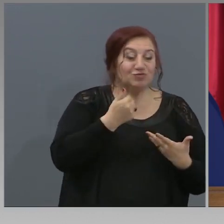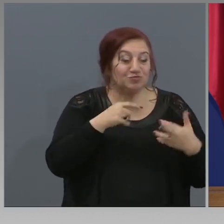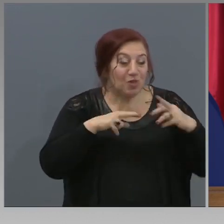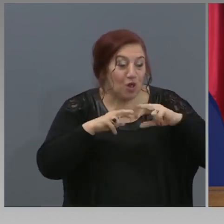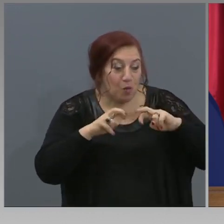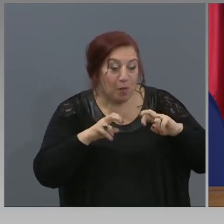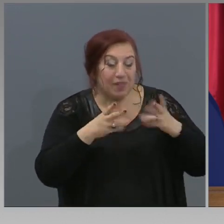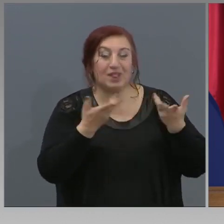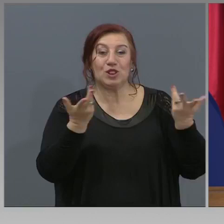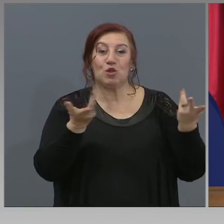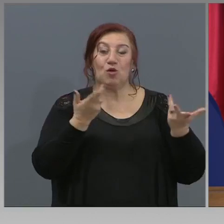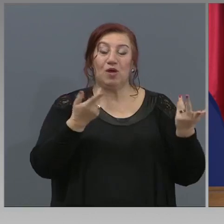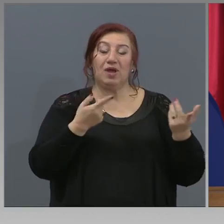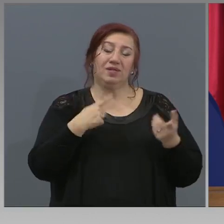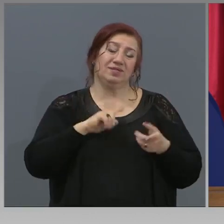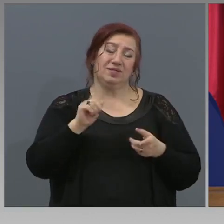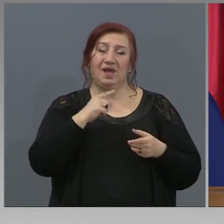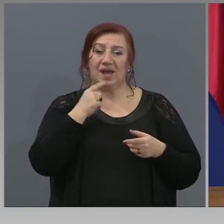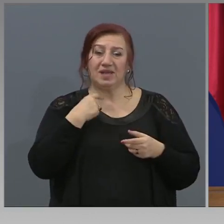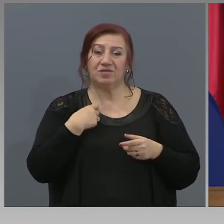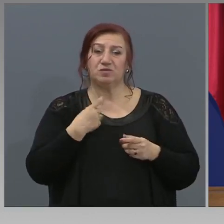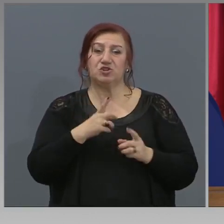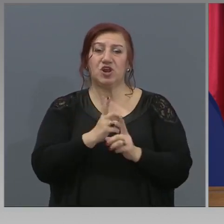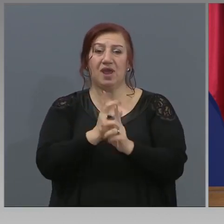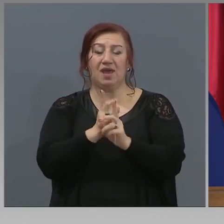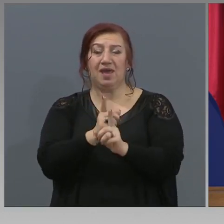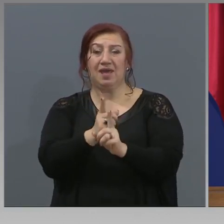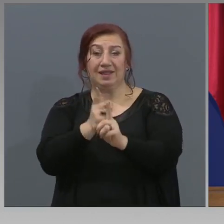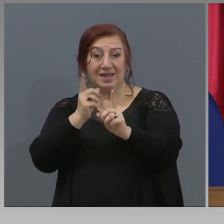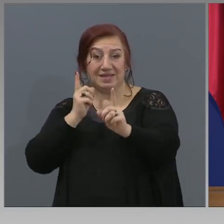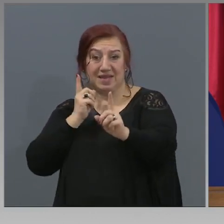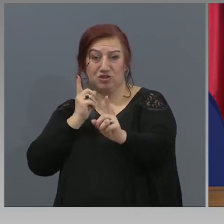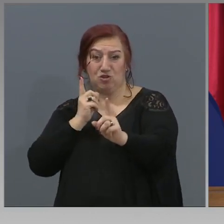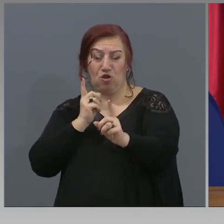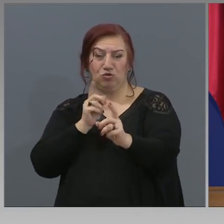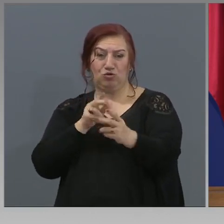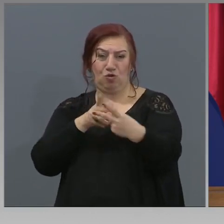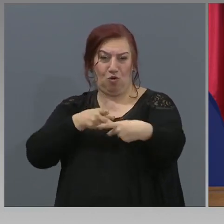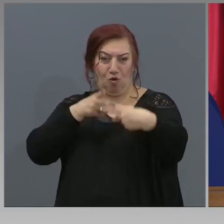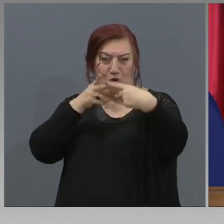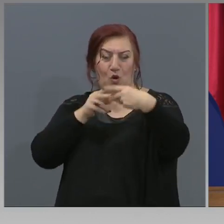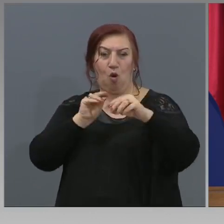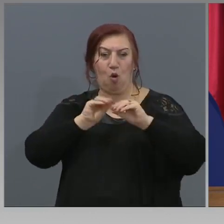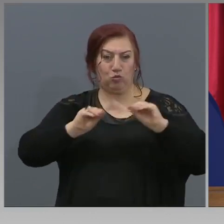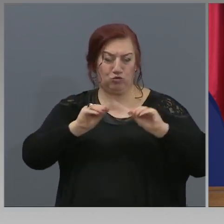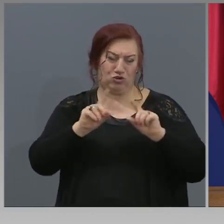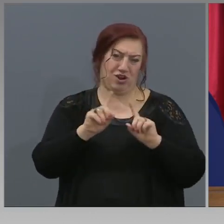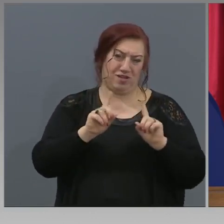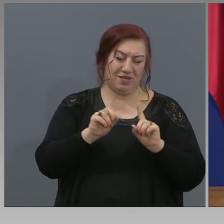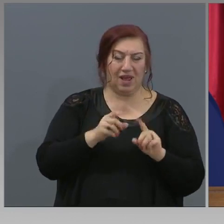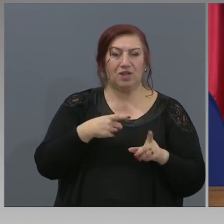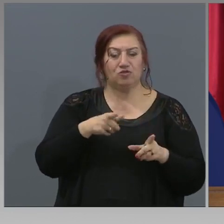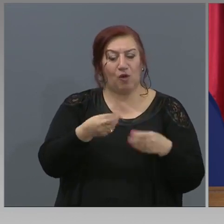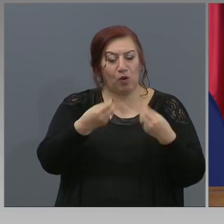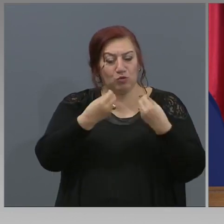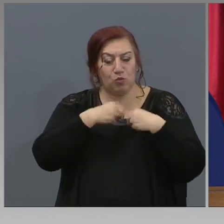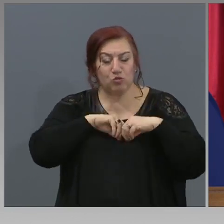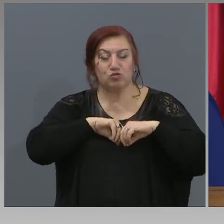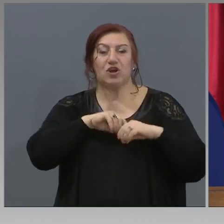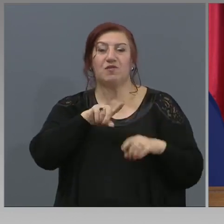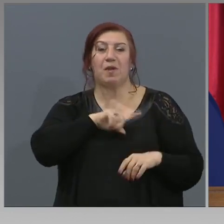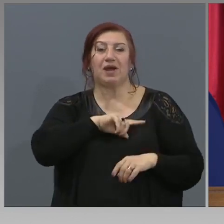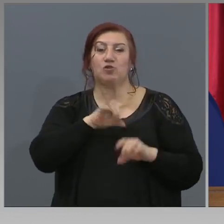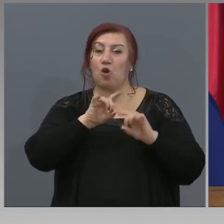че не казвам, че дистанционното обучение не е интересно. Напротив, това, което получаваме като информация, че